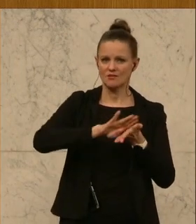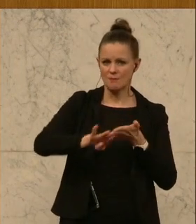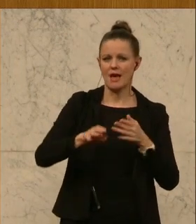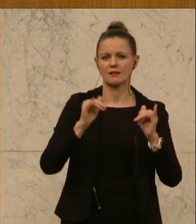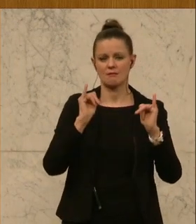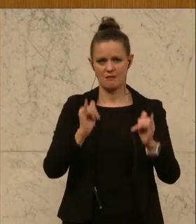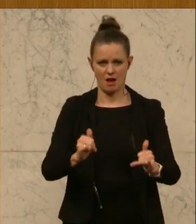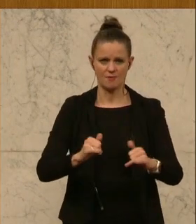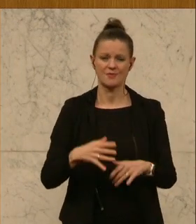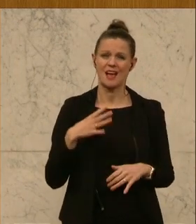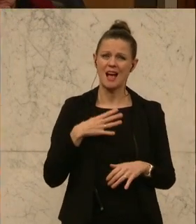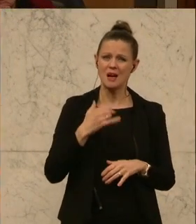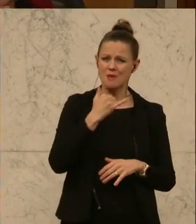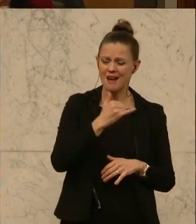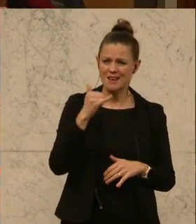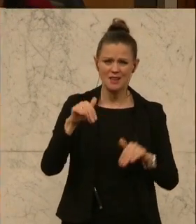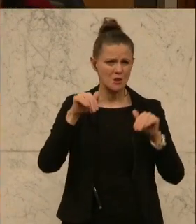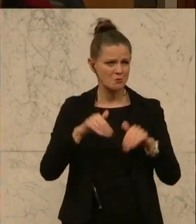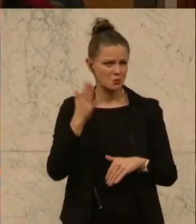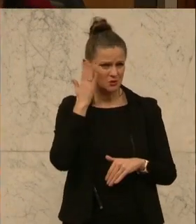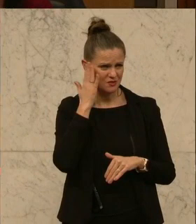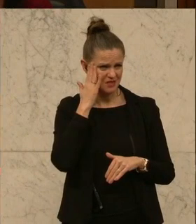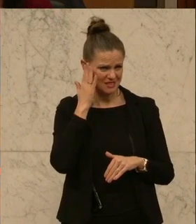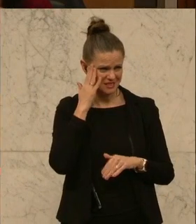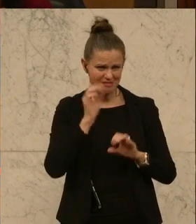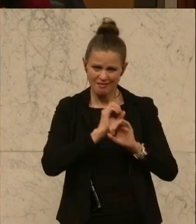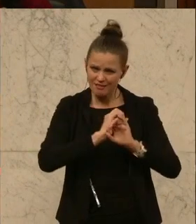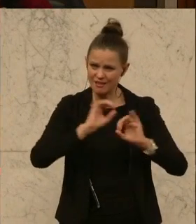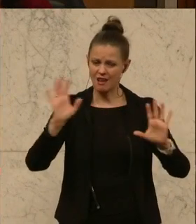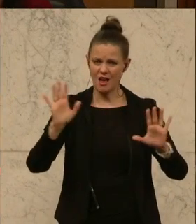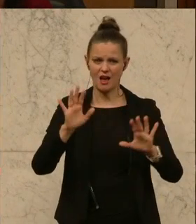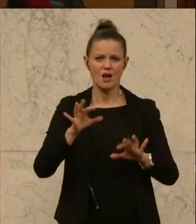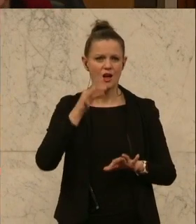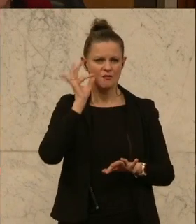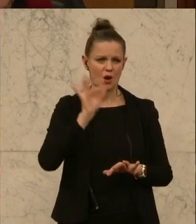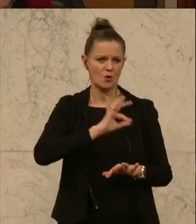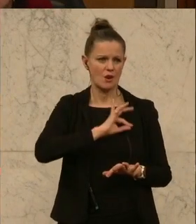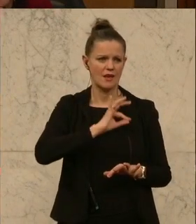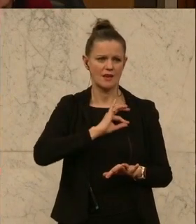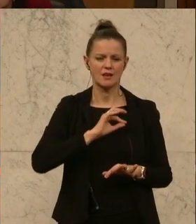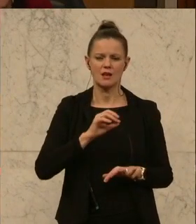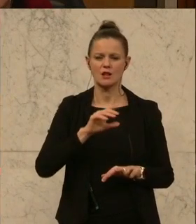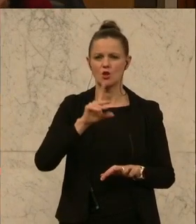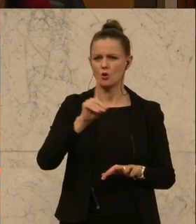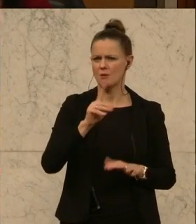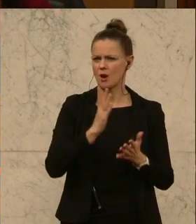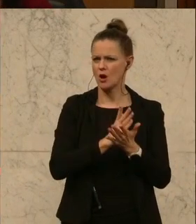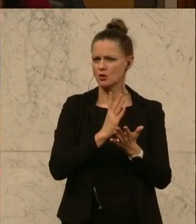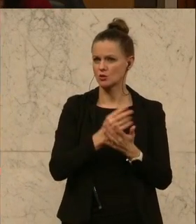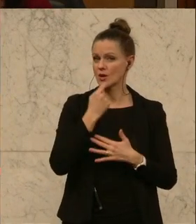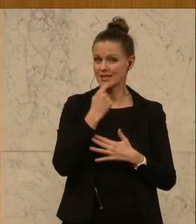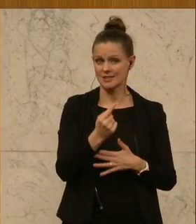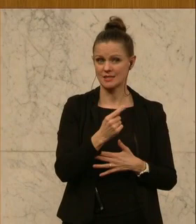Aber es musste doch jedem klar sein, dass in dem Moment, die Frau Kollegin Doppelbauer hat das eh schon sehr schön ausgeführt, in dem